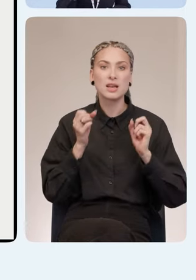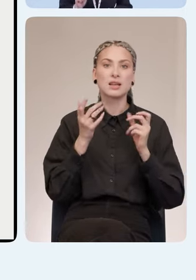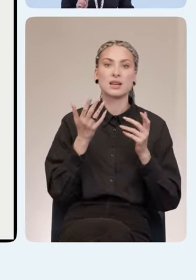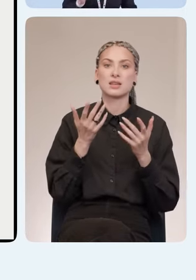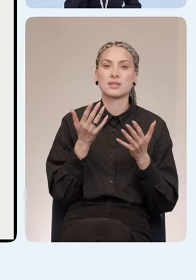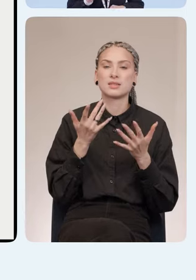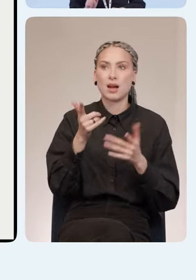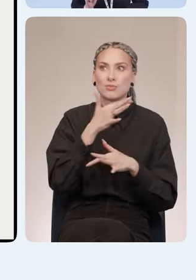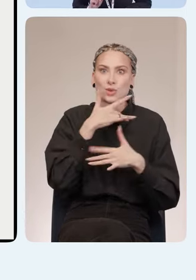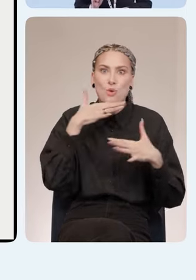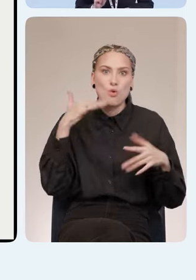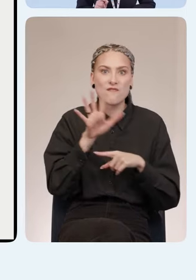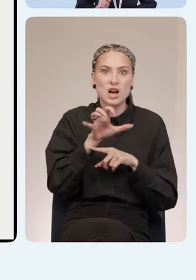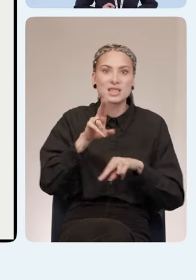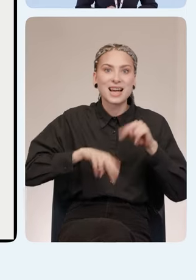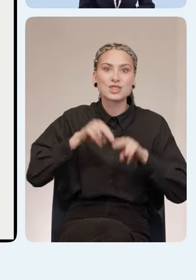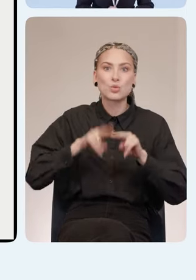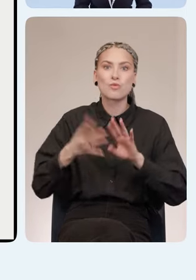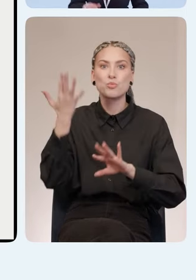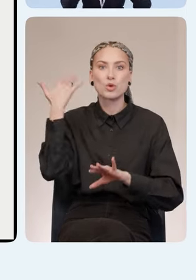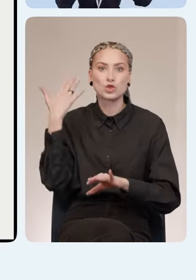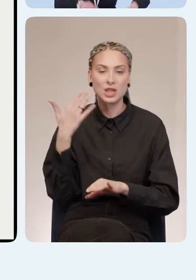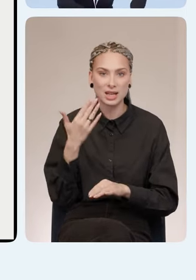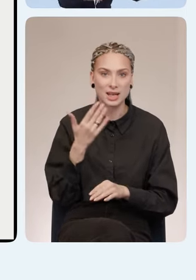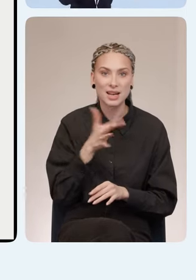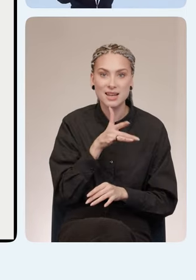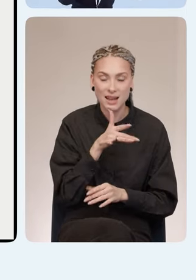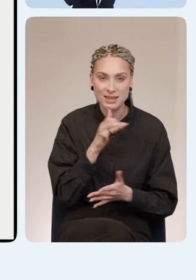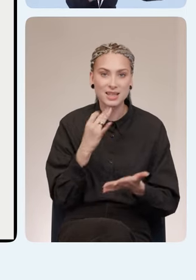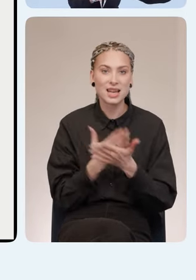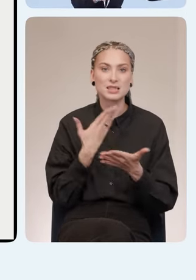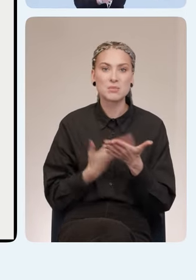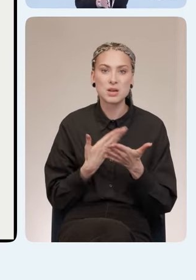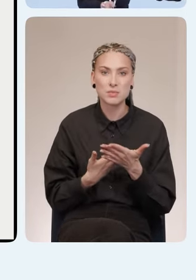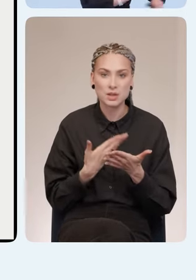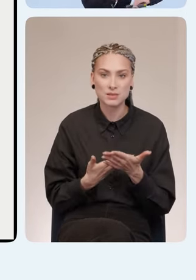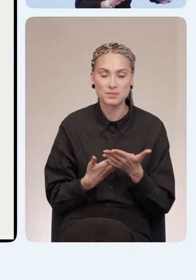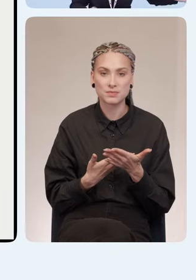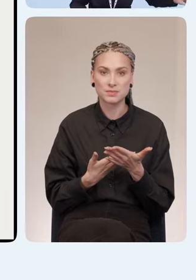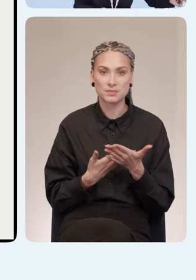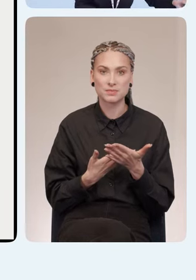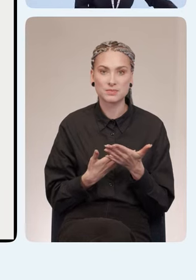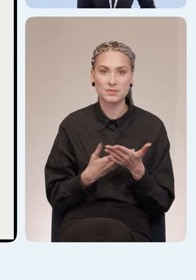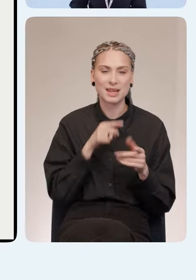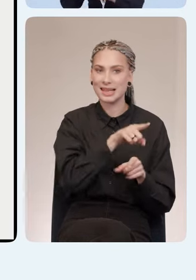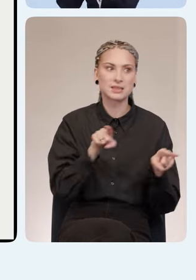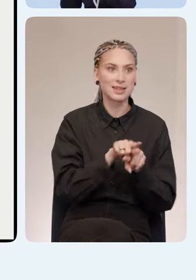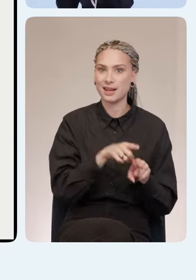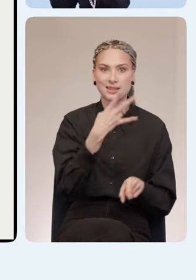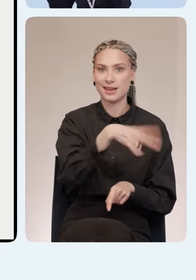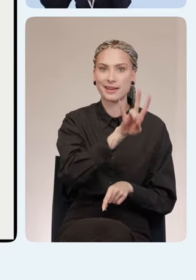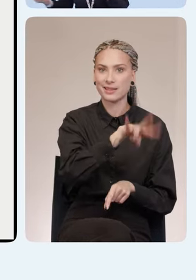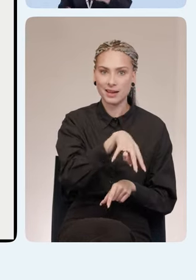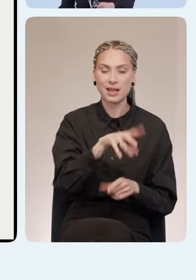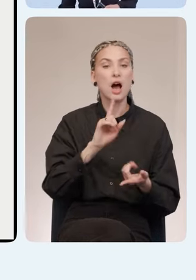фотографий из застройки прошлых лет. И есть вот эти примеры. Пэ-бэп, не надо так делать. И есть